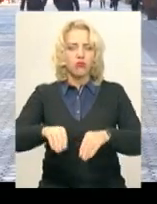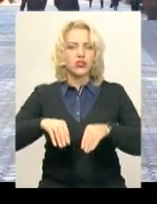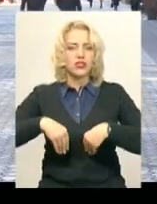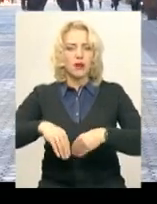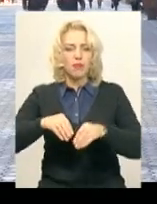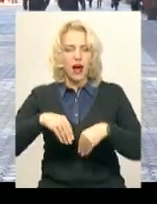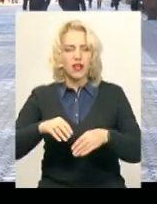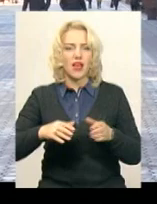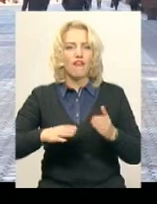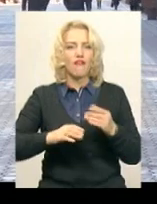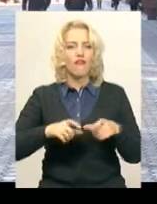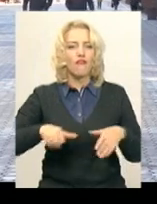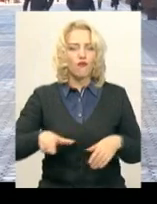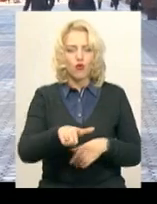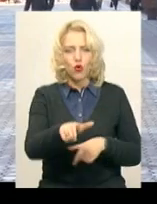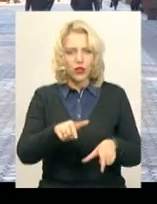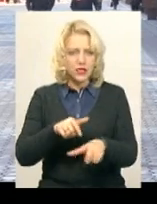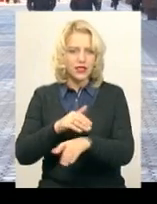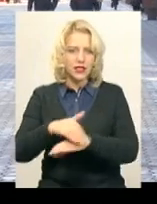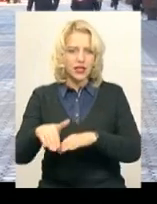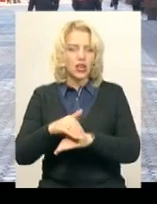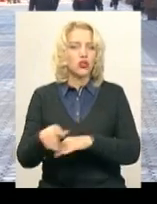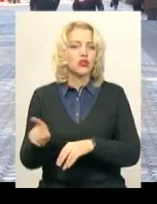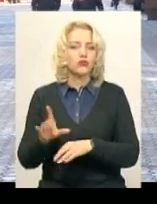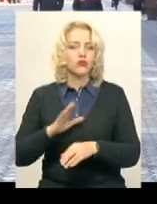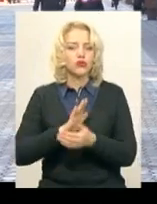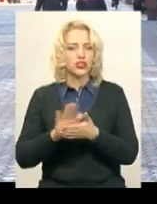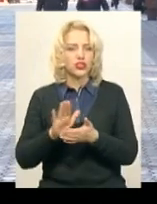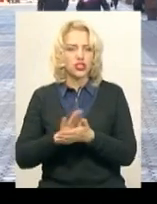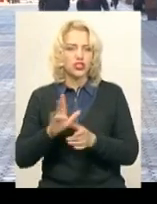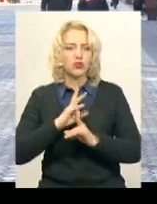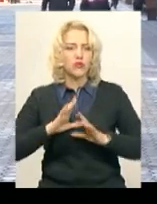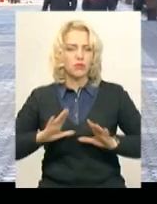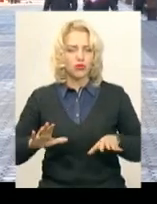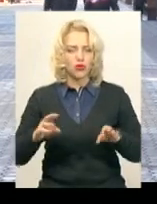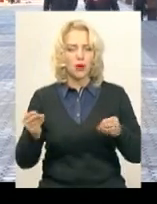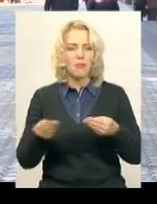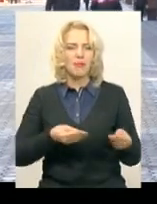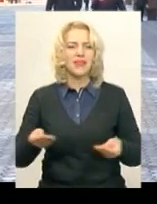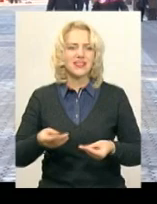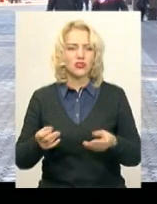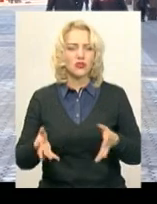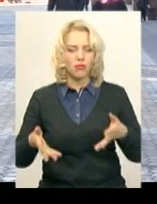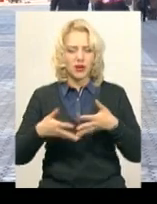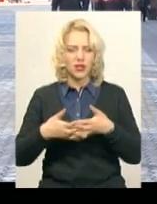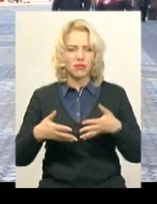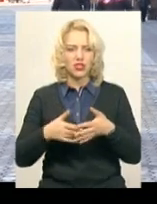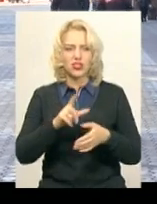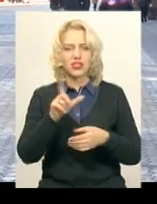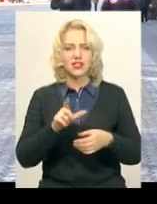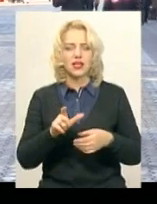міста, для того, щоб було воно чистіше, не було того піску і перемішане за снігом, щоб воно